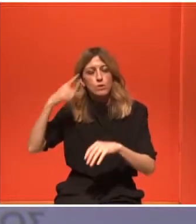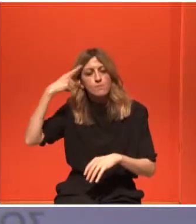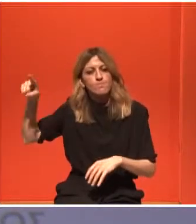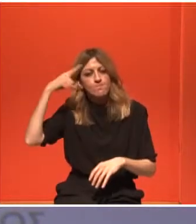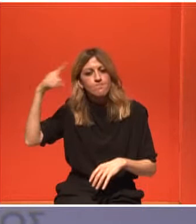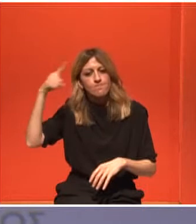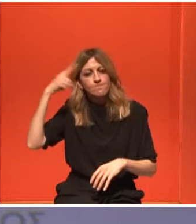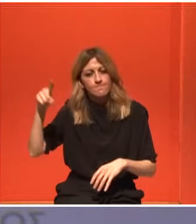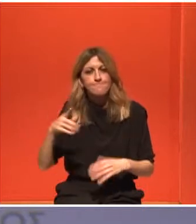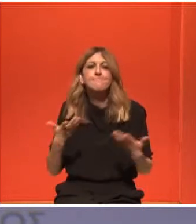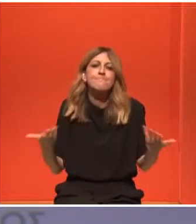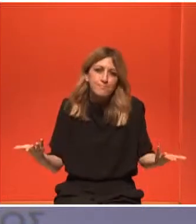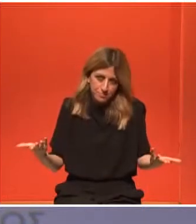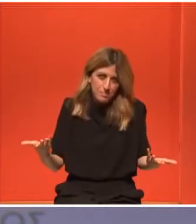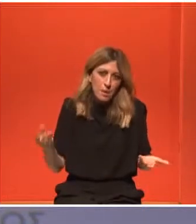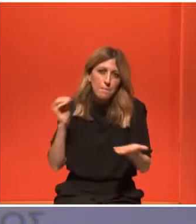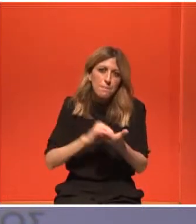Ψυχολογική δύναμη. Ωραία.